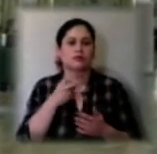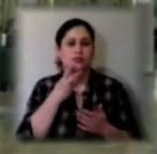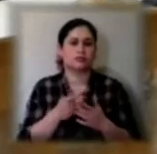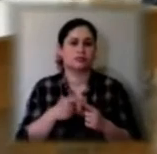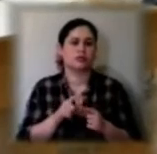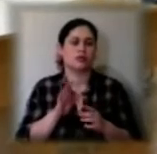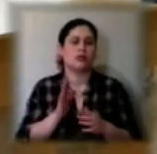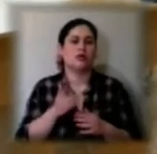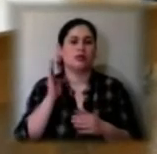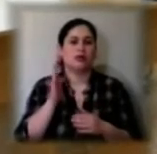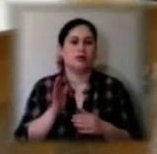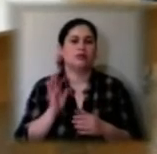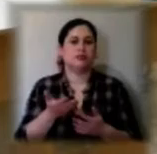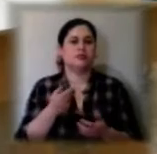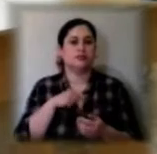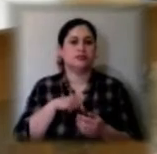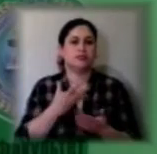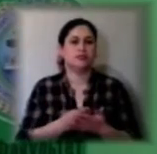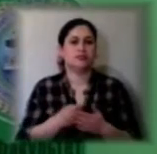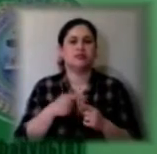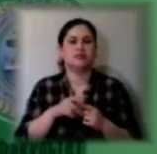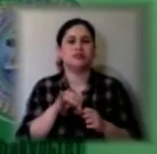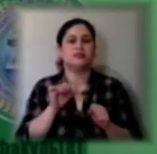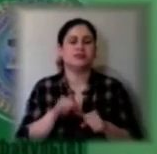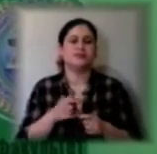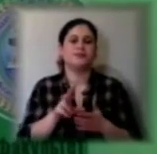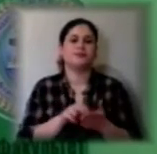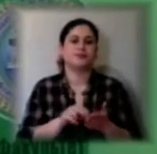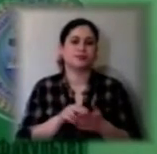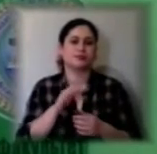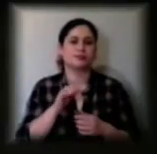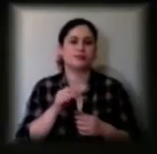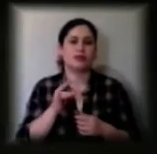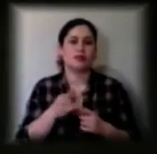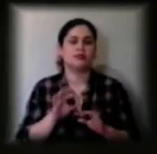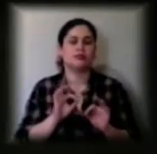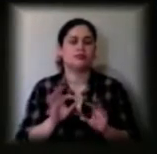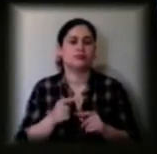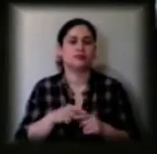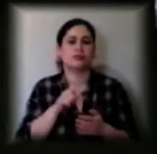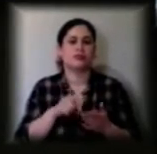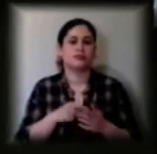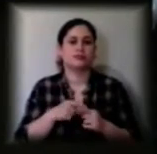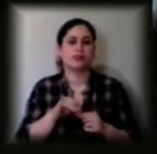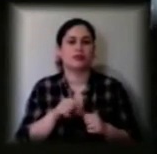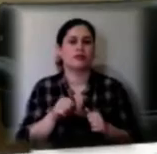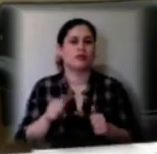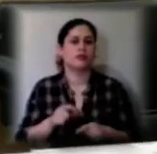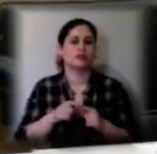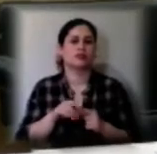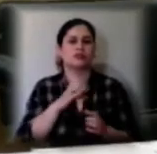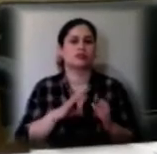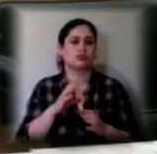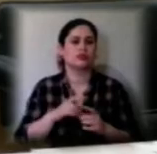приміняти. Щодо можливості списати, Вікторія Грановська пояснює, питання сформовані таким чином, що студентові доведеться